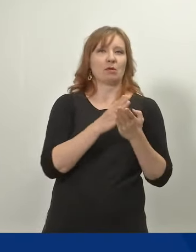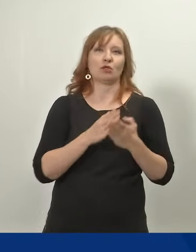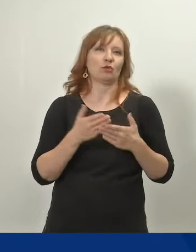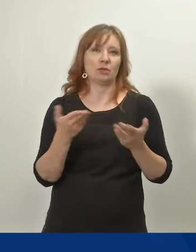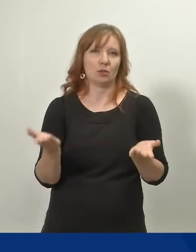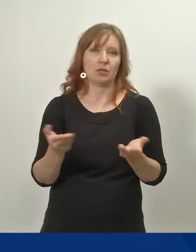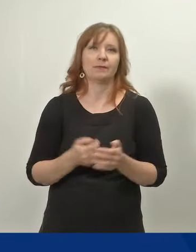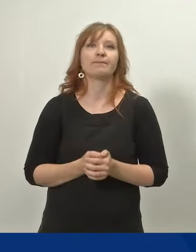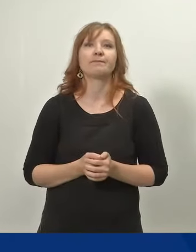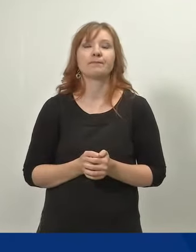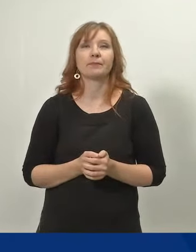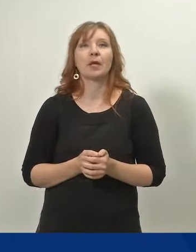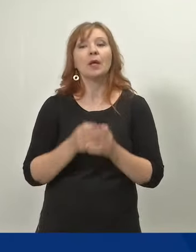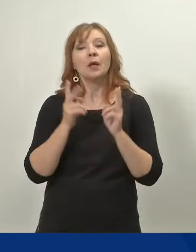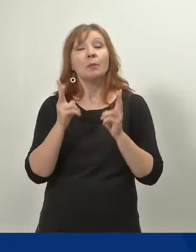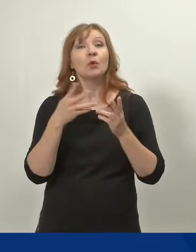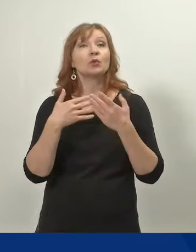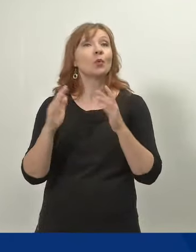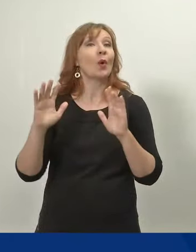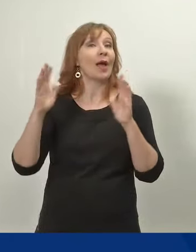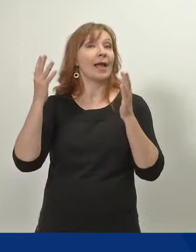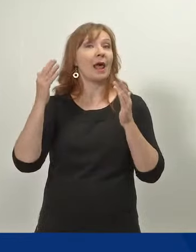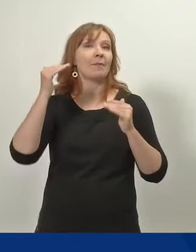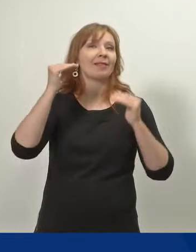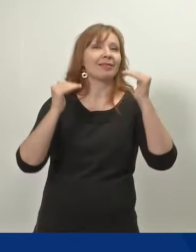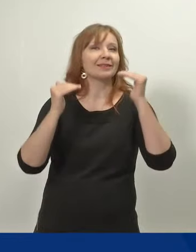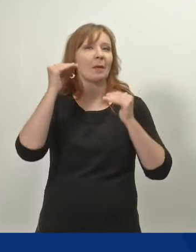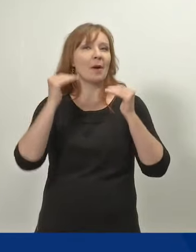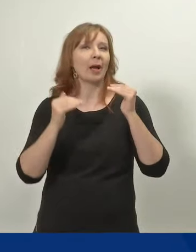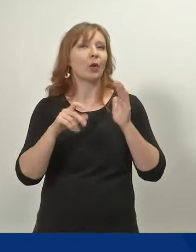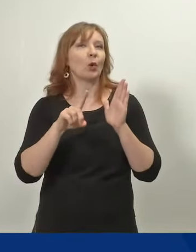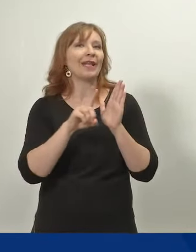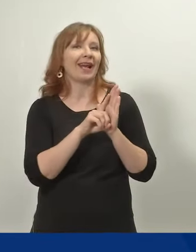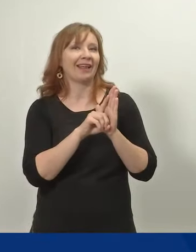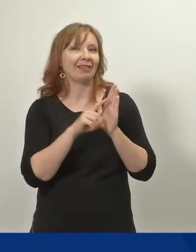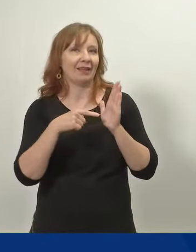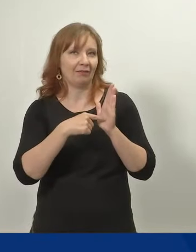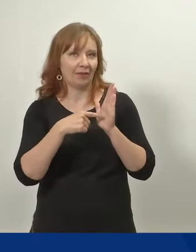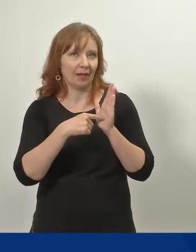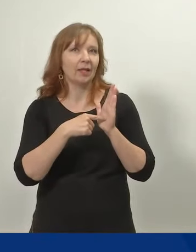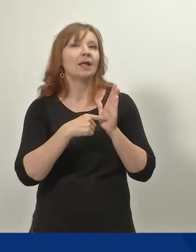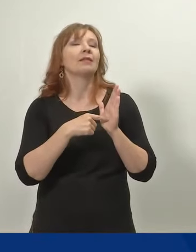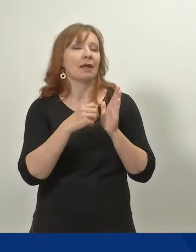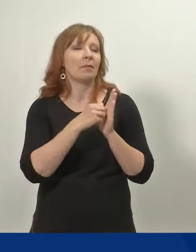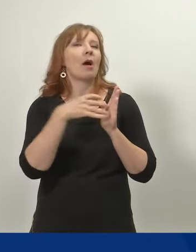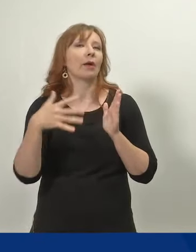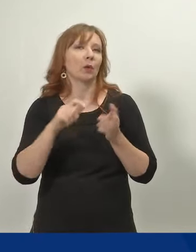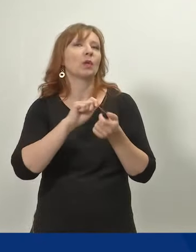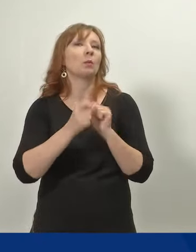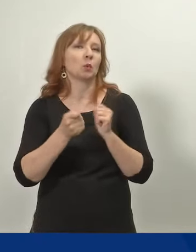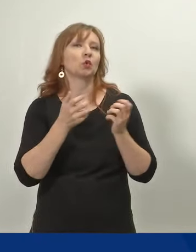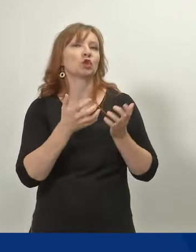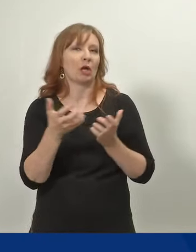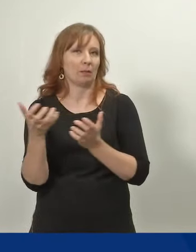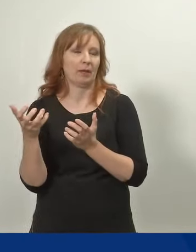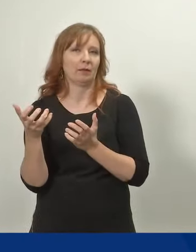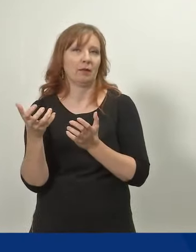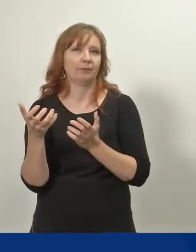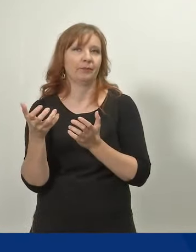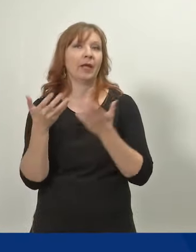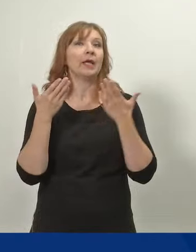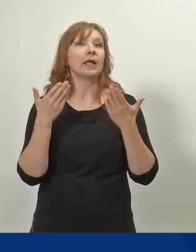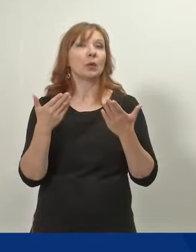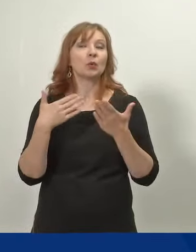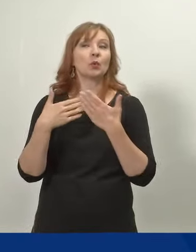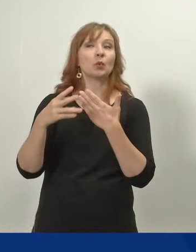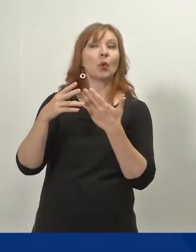Samalla tässä työelämän tasapainodirektiivistä tulee muutostarpeita, ja ne viedään myös osaksi